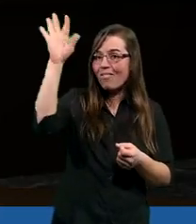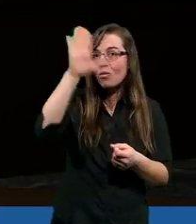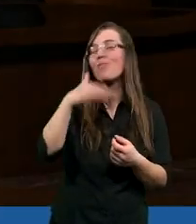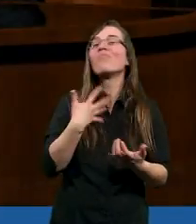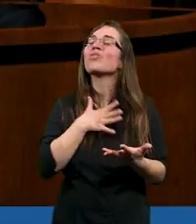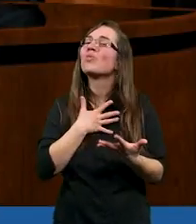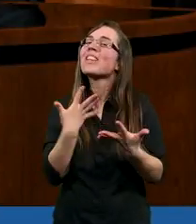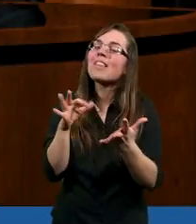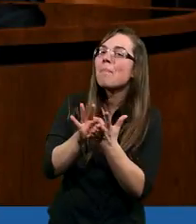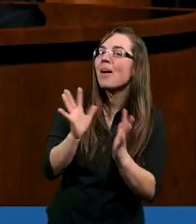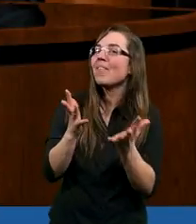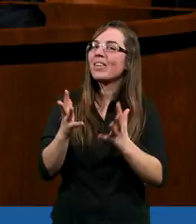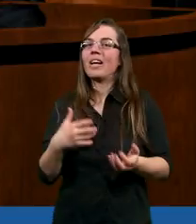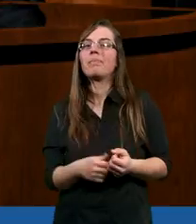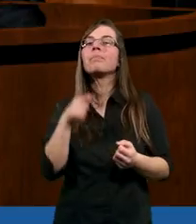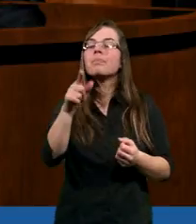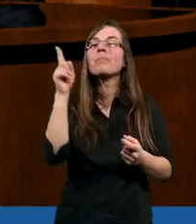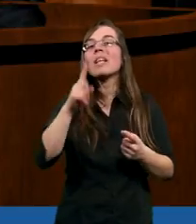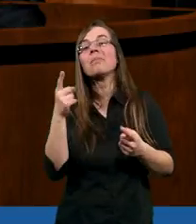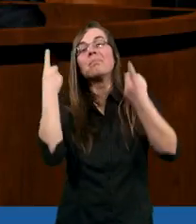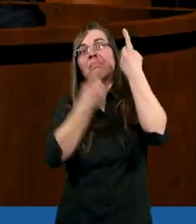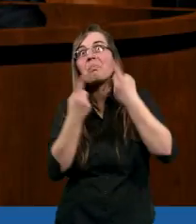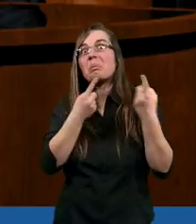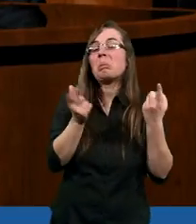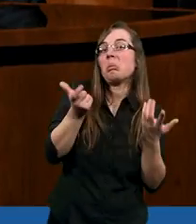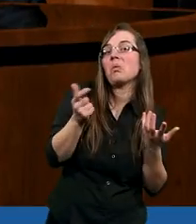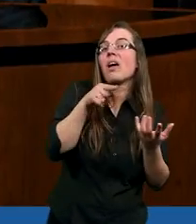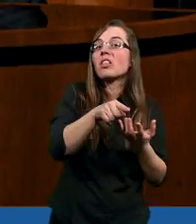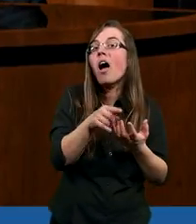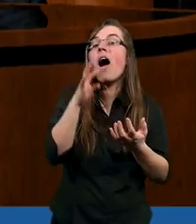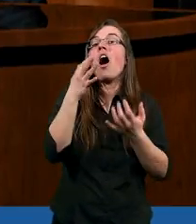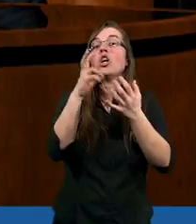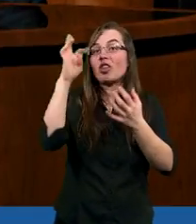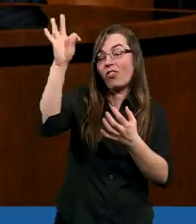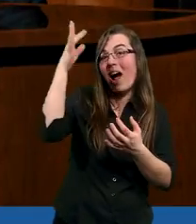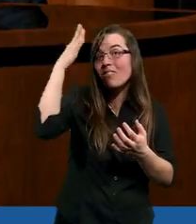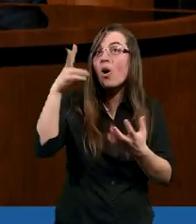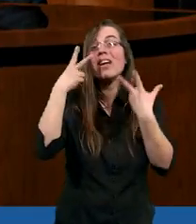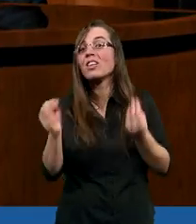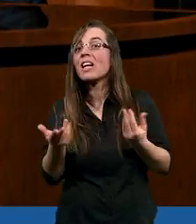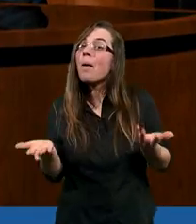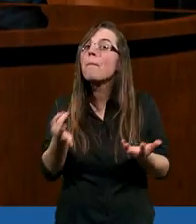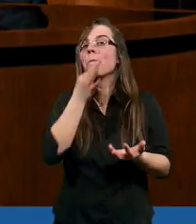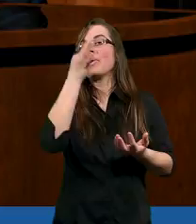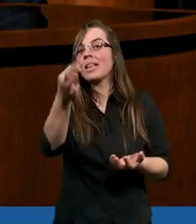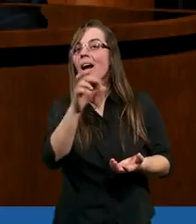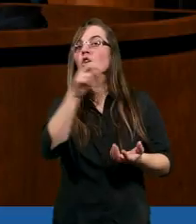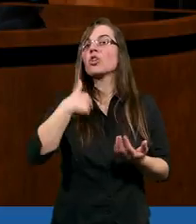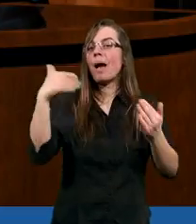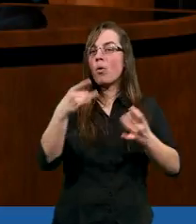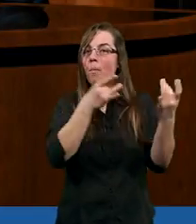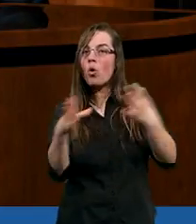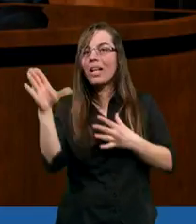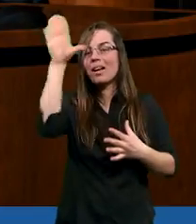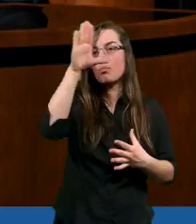Boga. I oczywiście potem klękałam i też, o ile jest taka Twoja wola. Ale pytanie, czy ja mogłam od